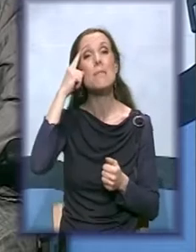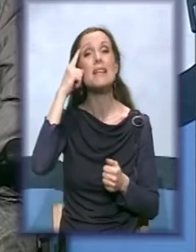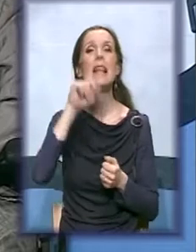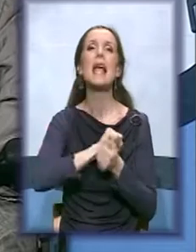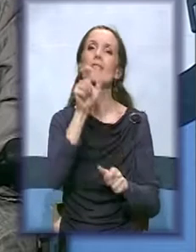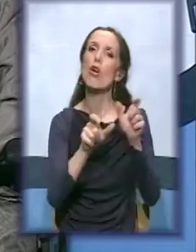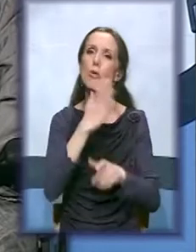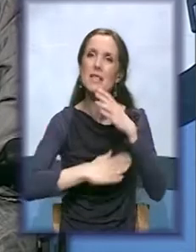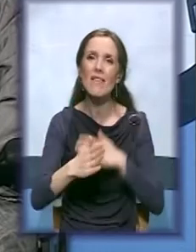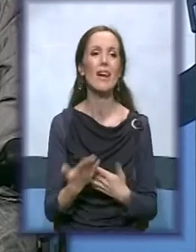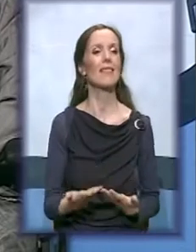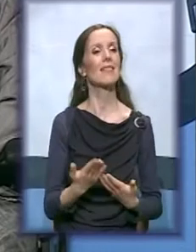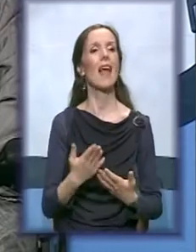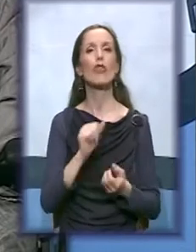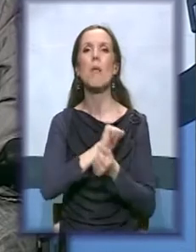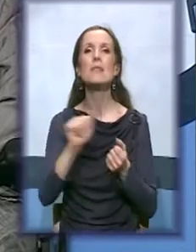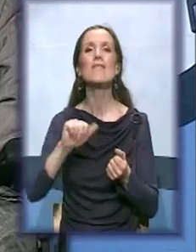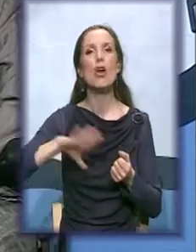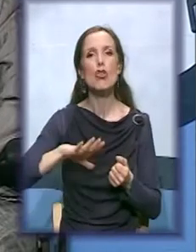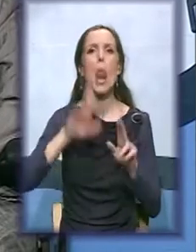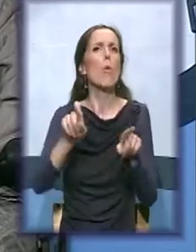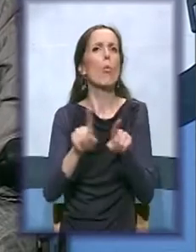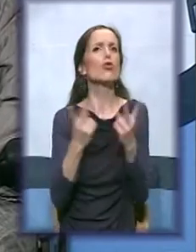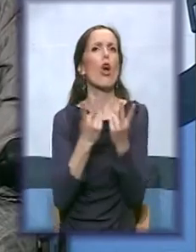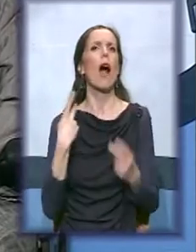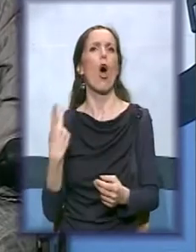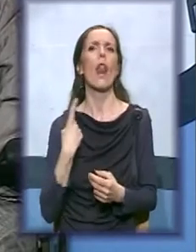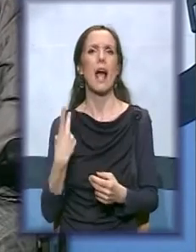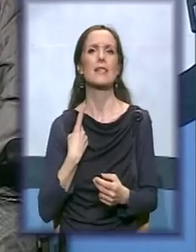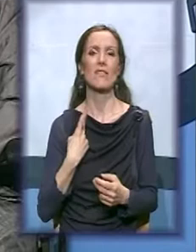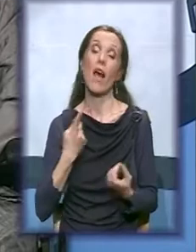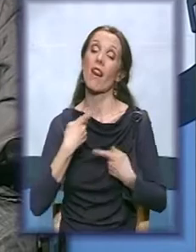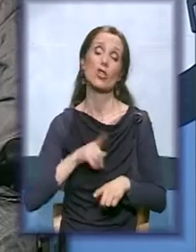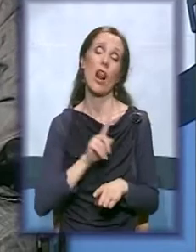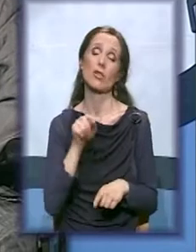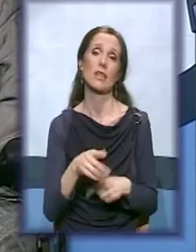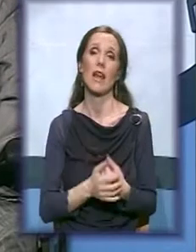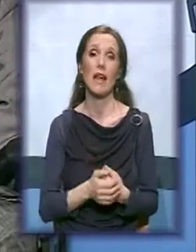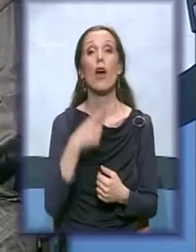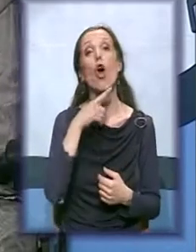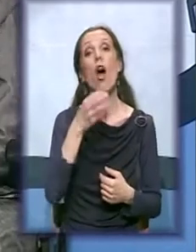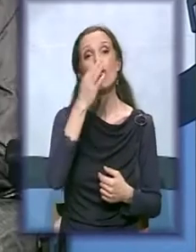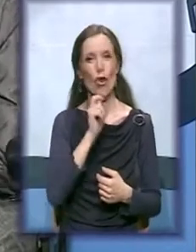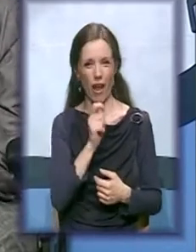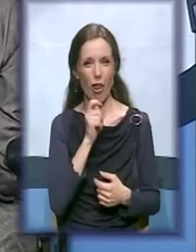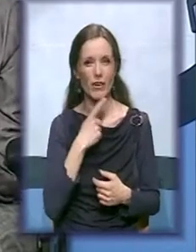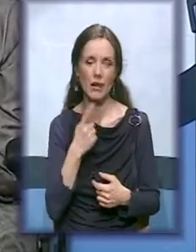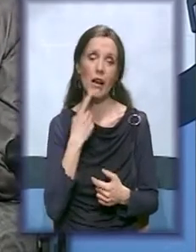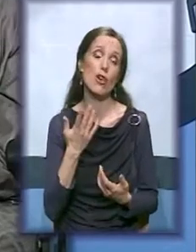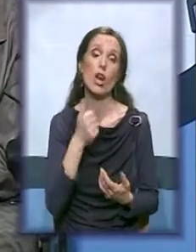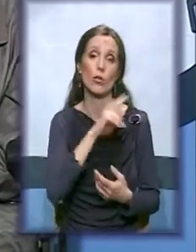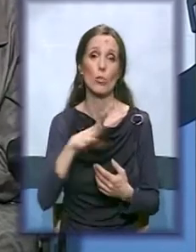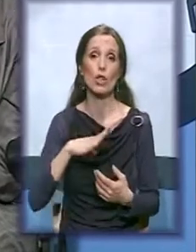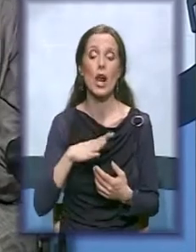mogu ovo što možemo nas dve. Ali, nažalost, I ostali broj žena, mislim, volela bi da... Da, i ono